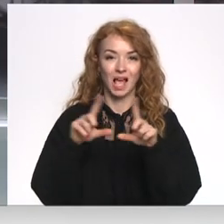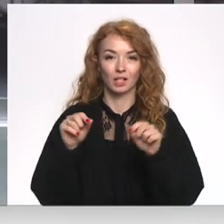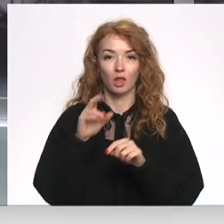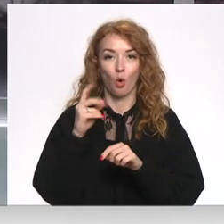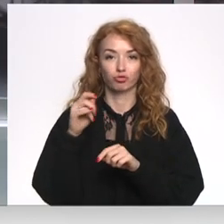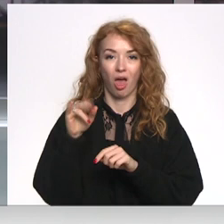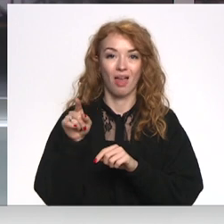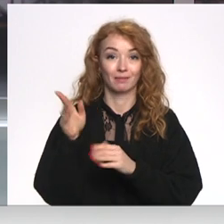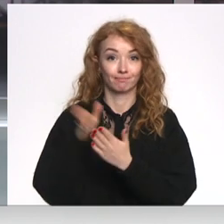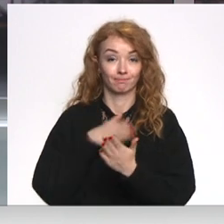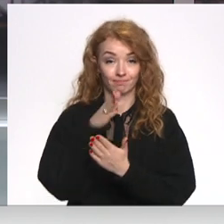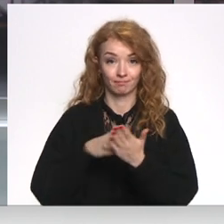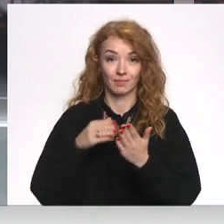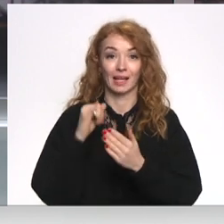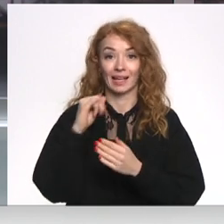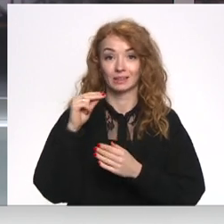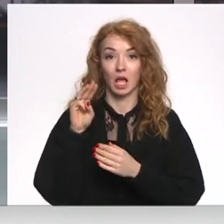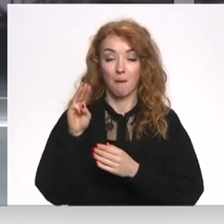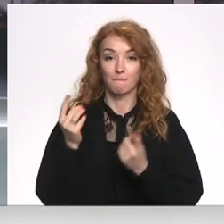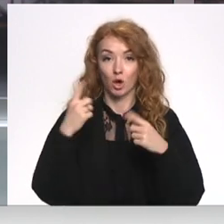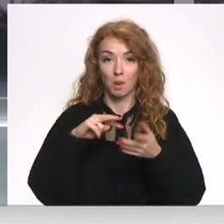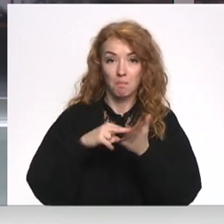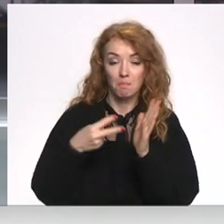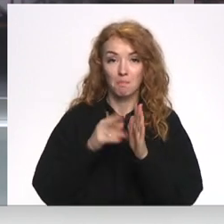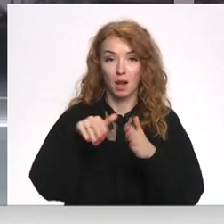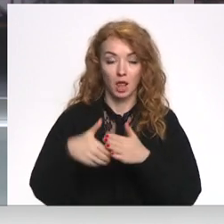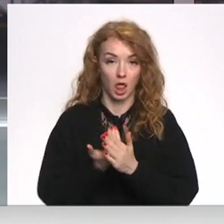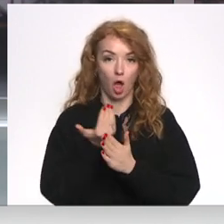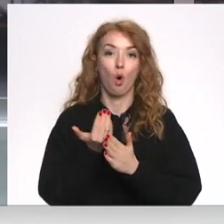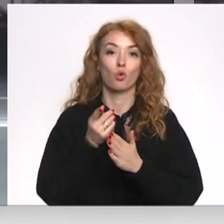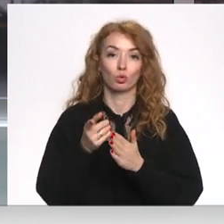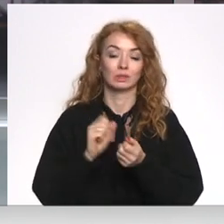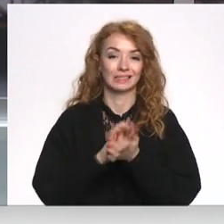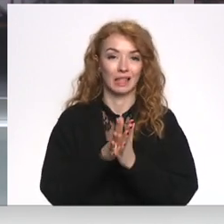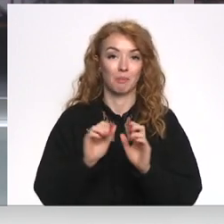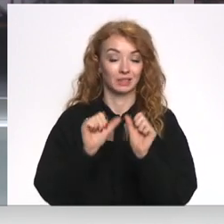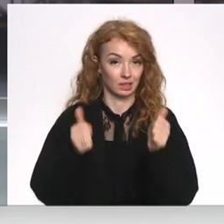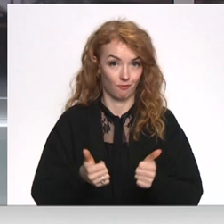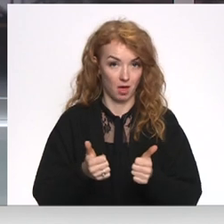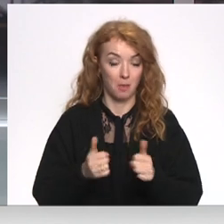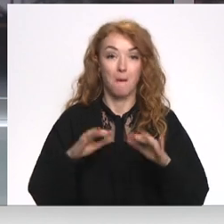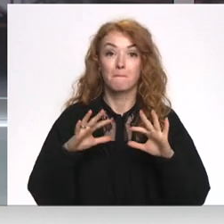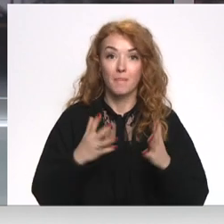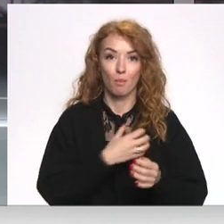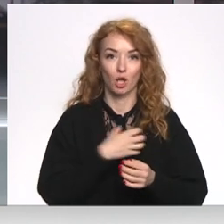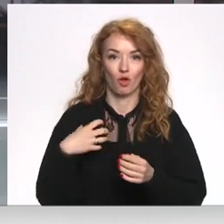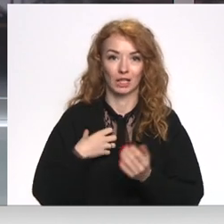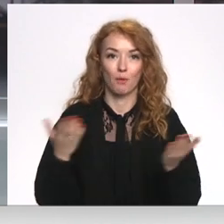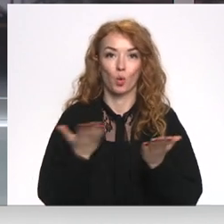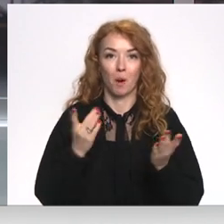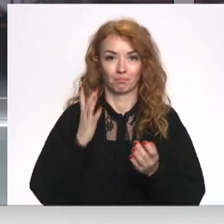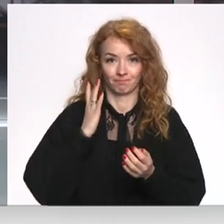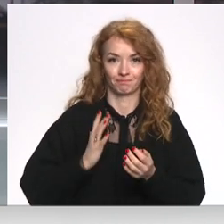likvidēšanas, Izglītības un zinātnes ministrijā topa plāns par jaunas sociālās korekcijas sistēmas izveidi. Tikmēr pašvaldības, kurām nu ir